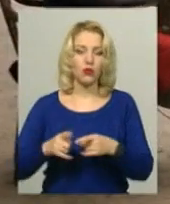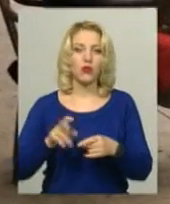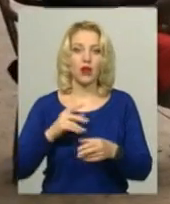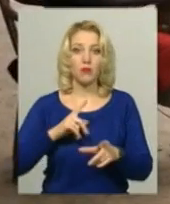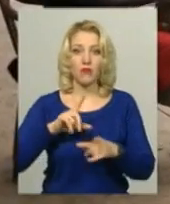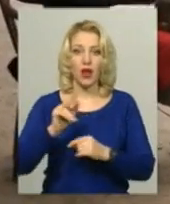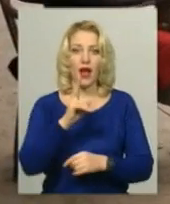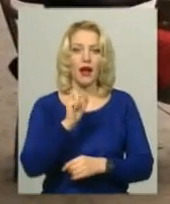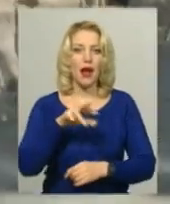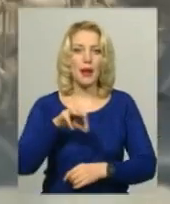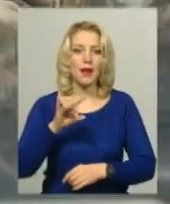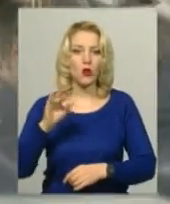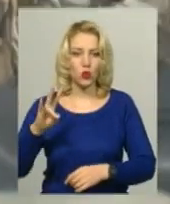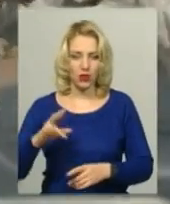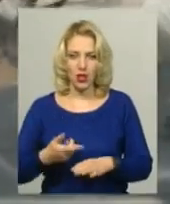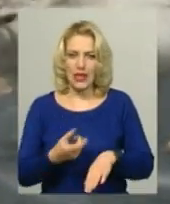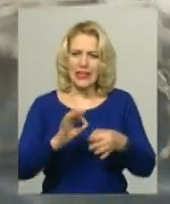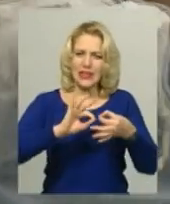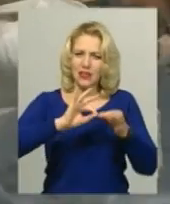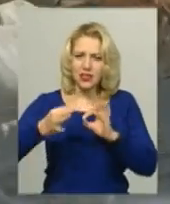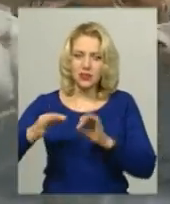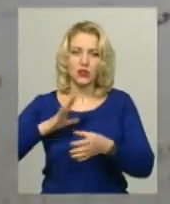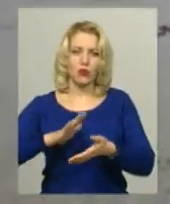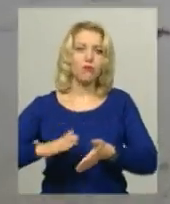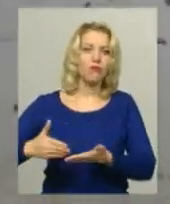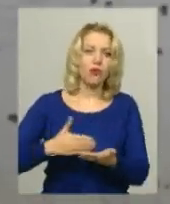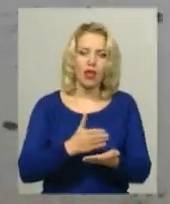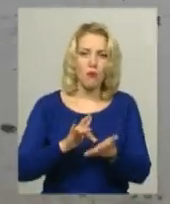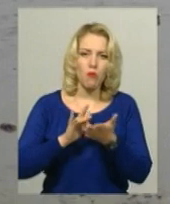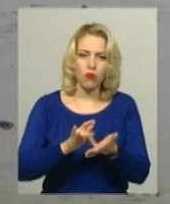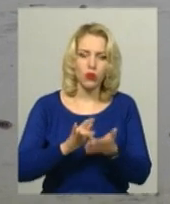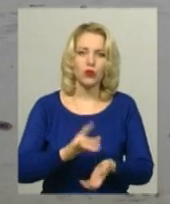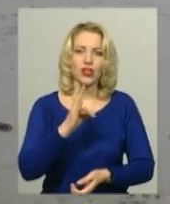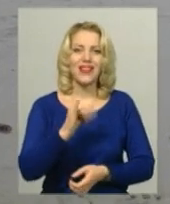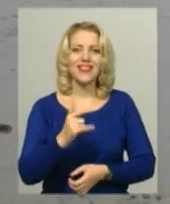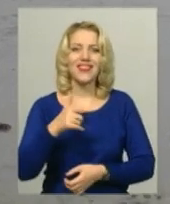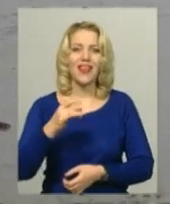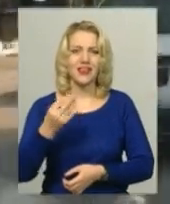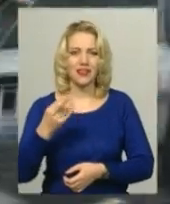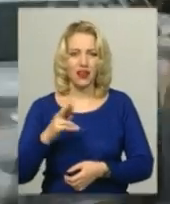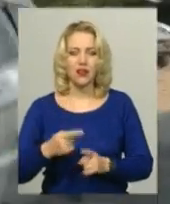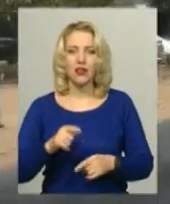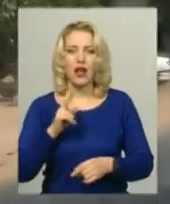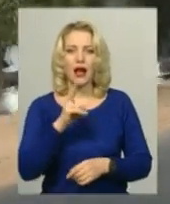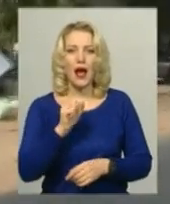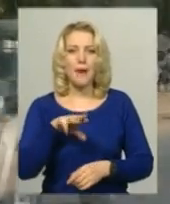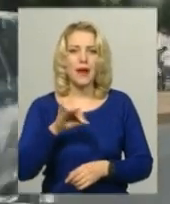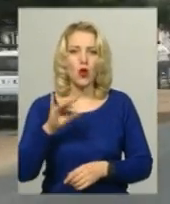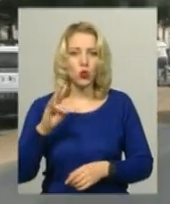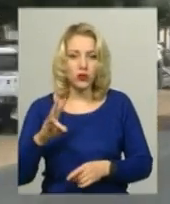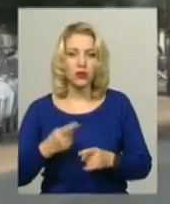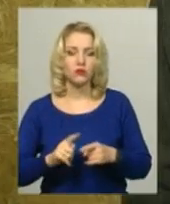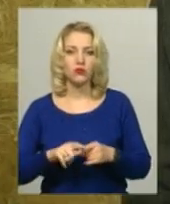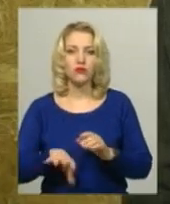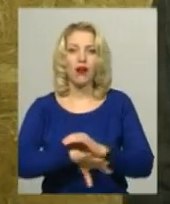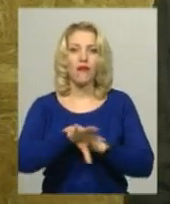Найскладнішою видалося подорожні гірі, розповідає Слава Кравчук. Через погані дороги, та туди є, у цій країні викрадають людей, особливо з білою